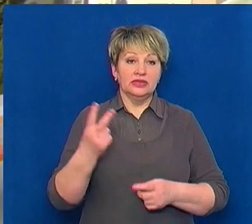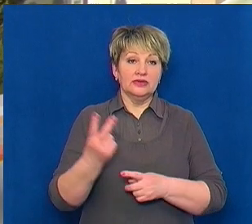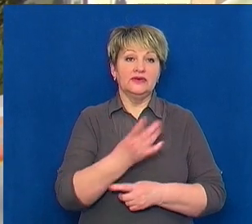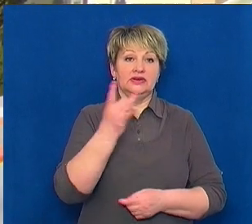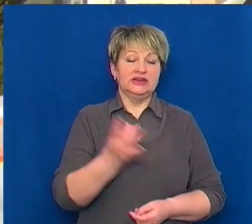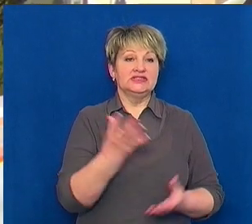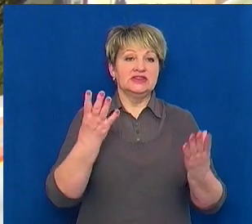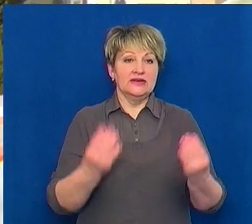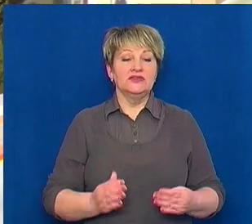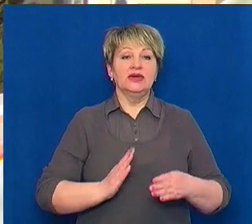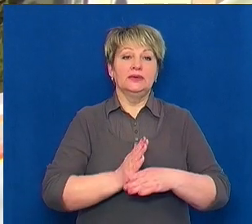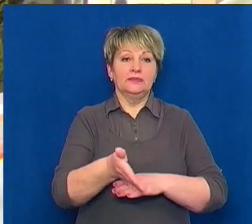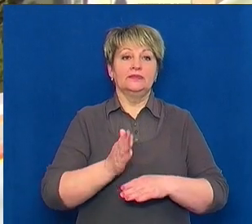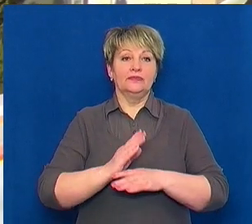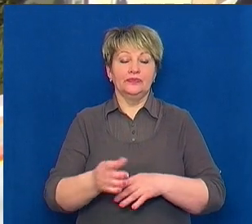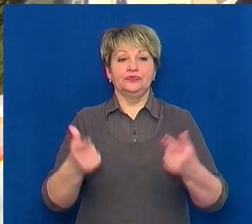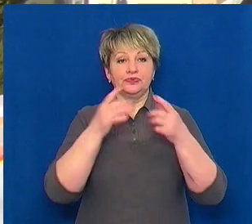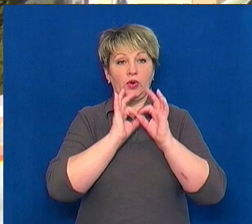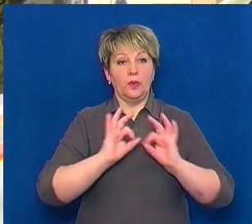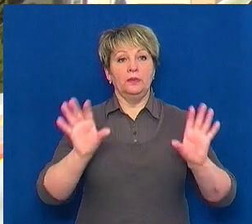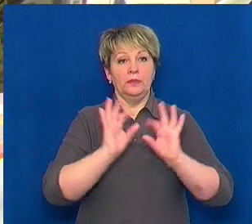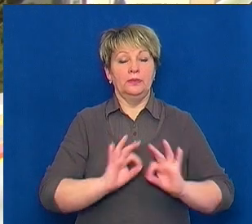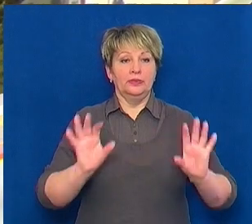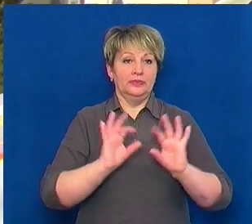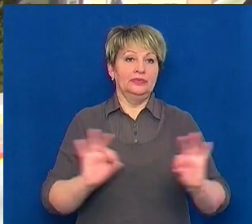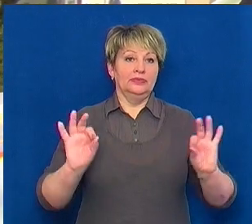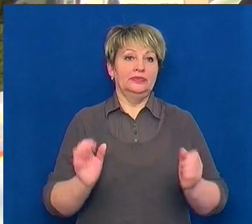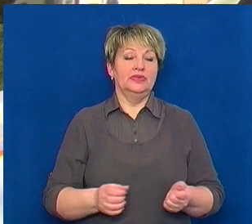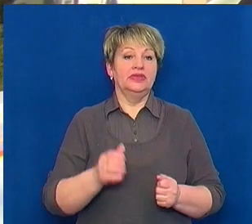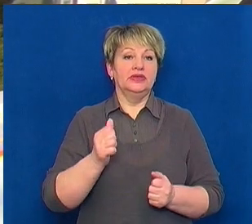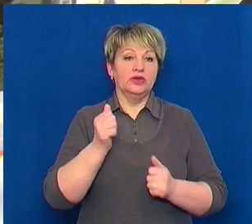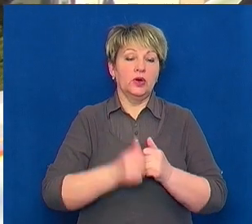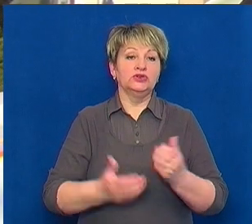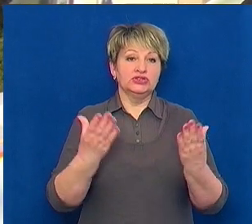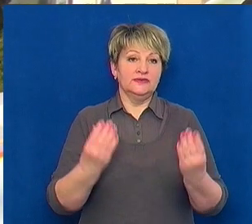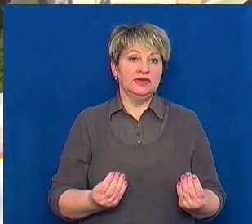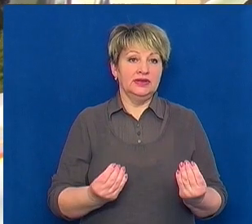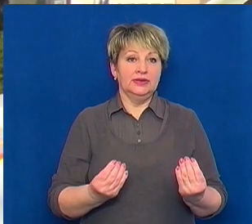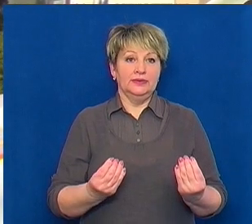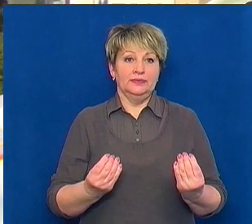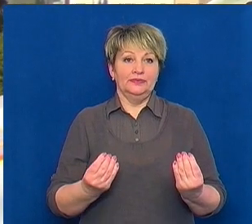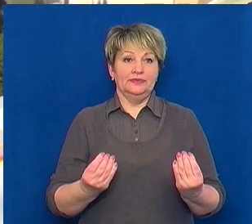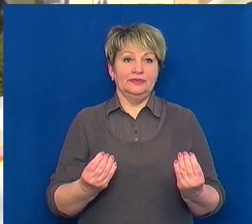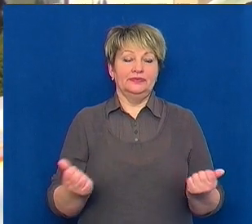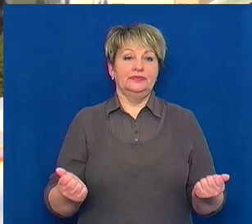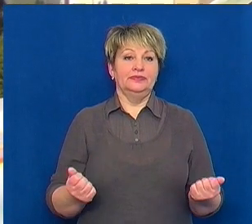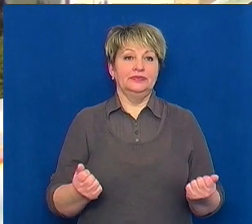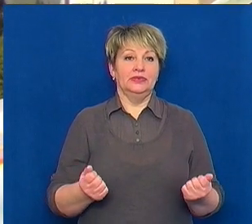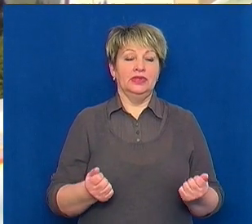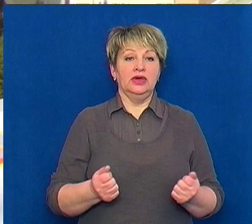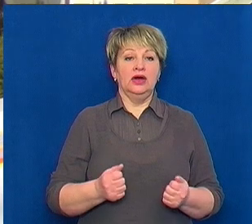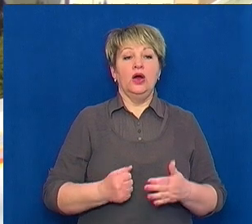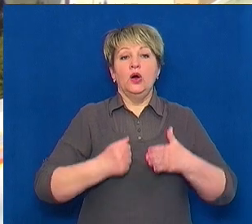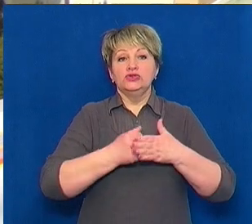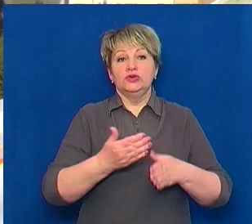10 ранку, днем з 4 до 5 дня. Уповіщення проводиться маршрут з пожежної частини до